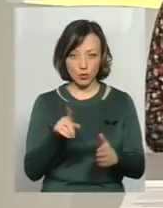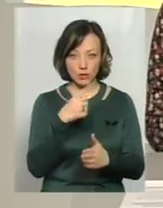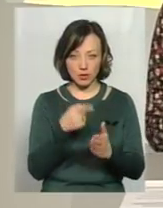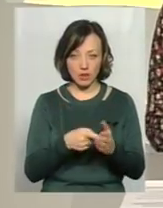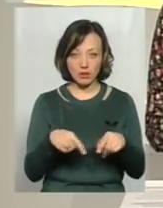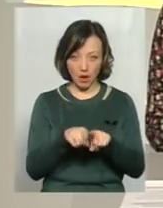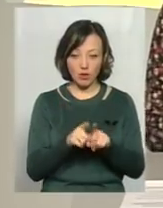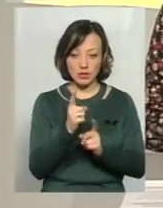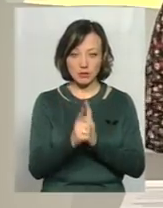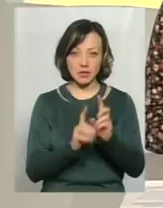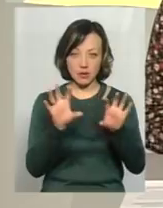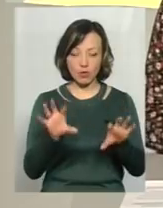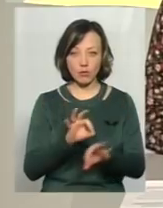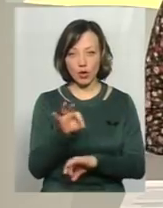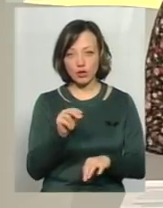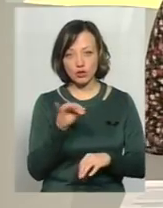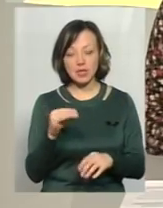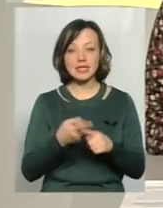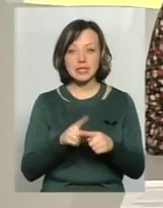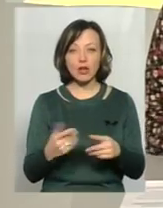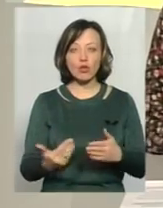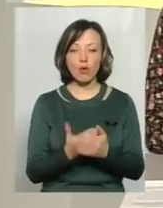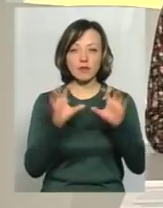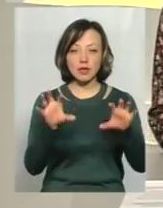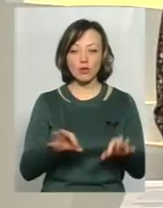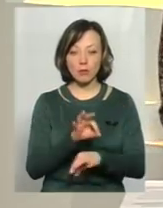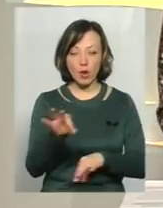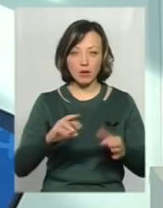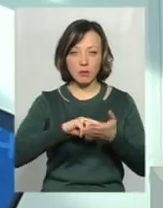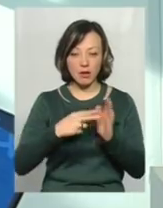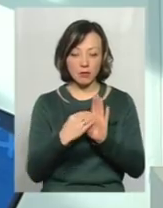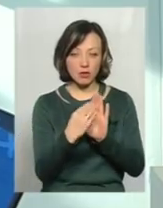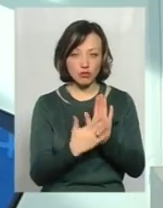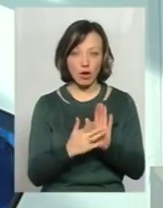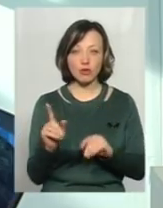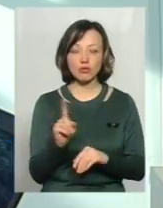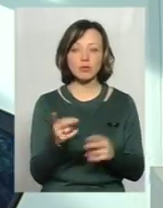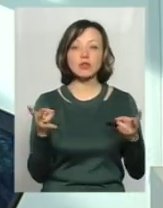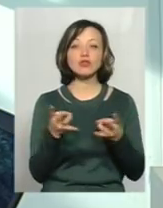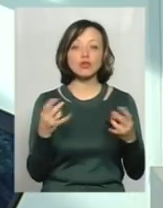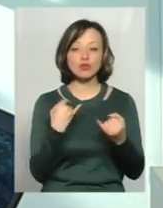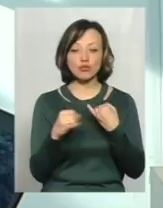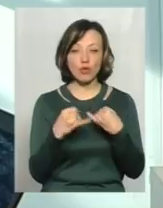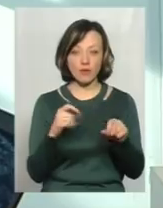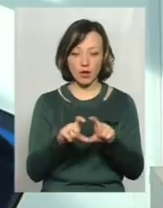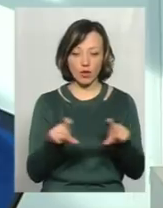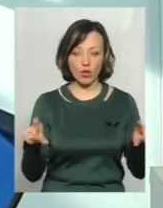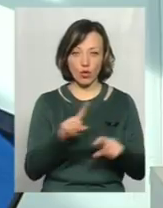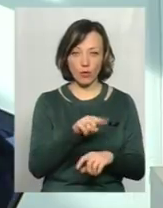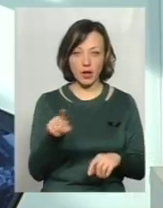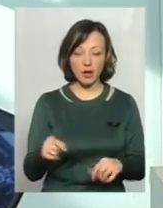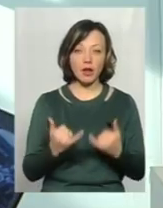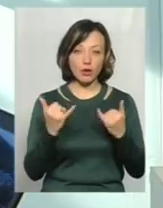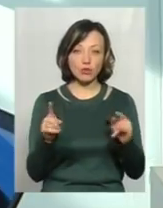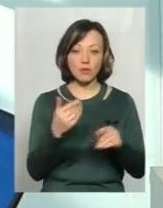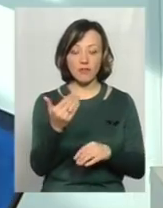змінами з цим законопроектом, який вже давно... Так. Оцей новий законопроект, він передбачає, щоб... Для чого потрібні жовті номерні знаки? Для